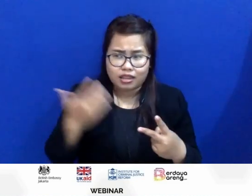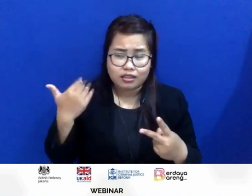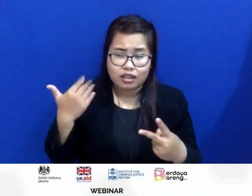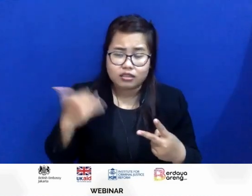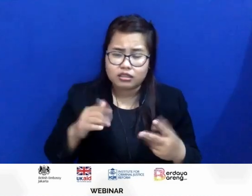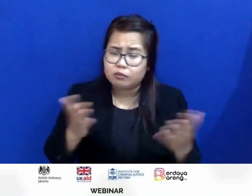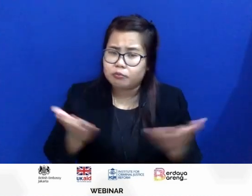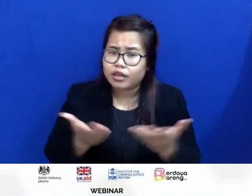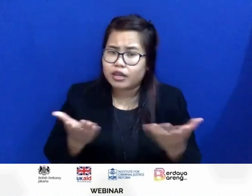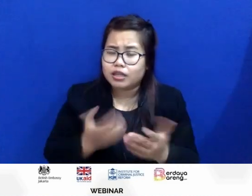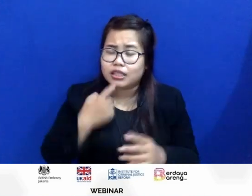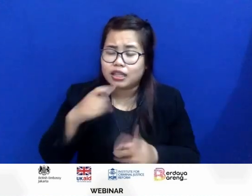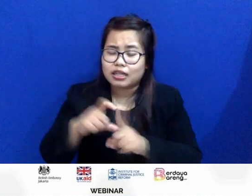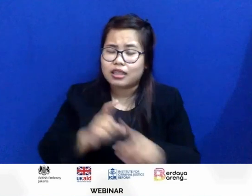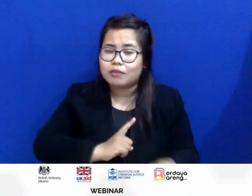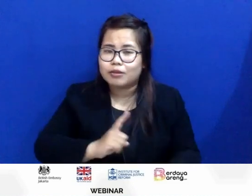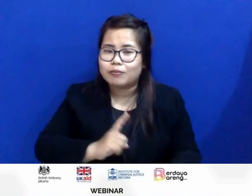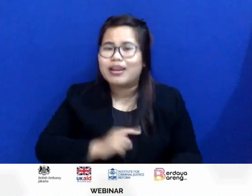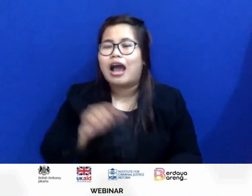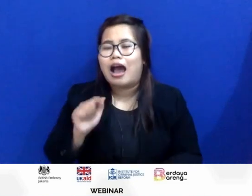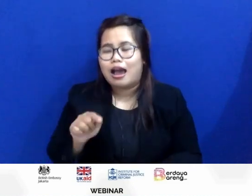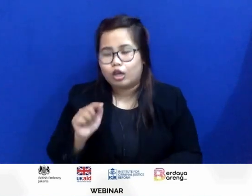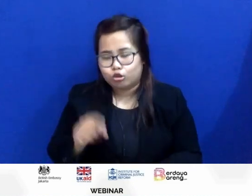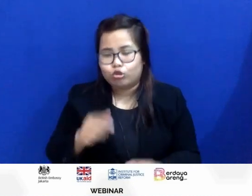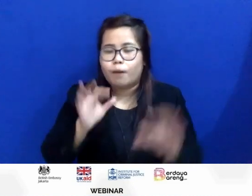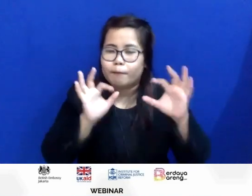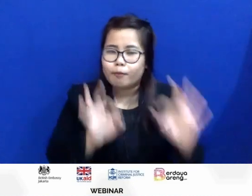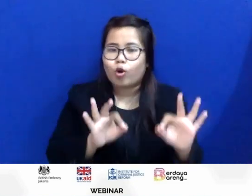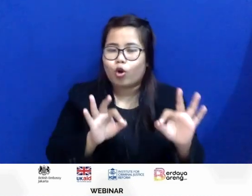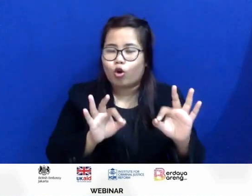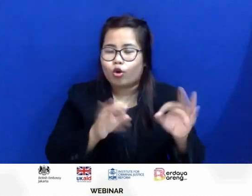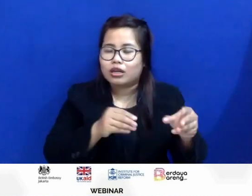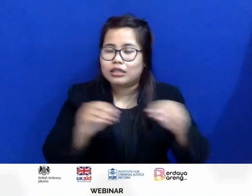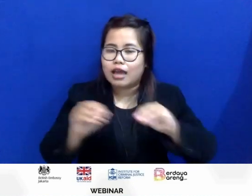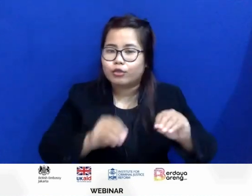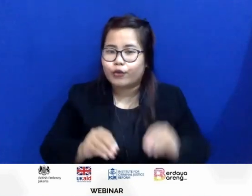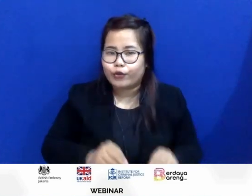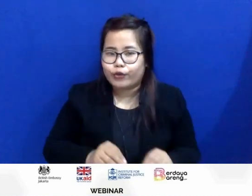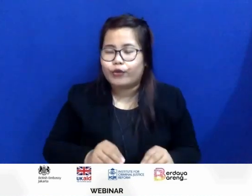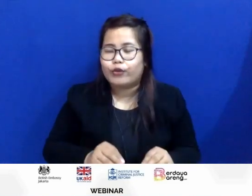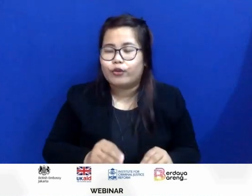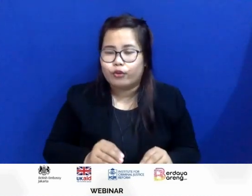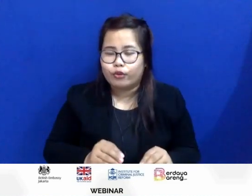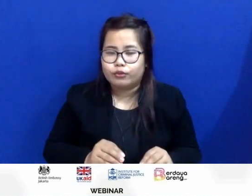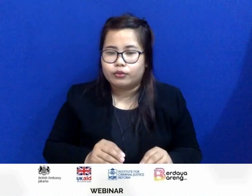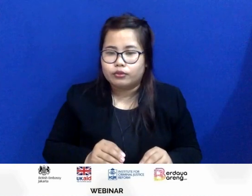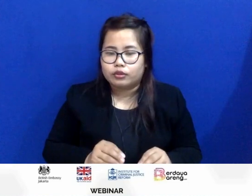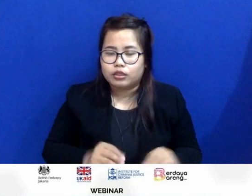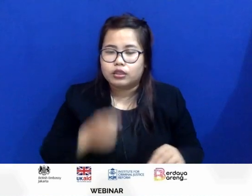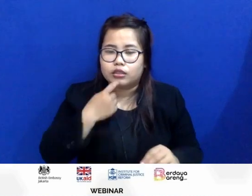bagaimana soal data pribadinya? Nah, itulah yang pokok diatur nanti sebaiknya. Term and